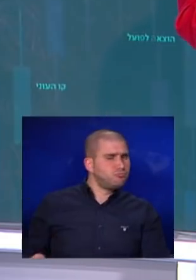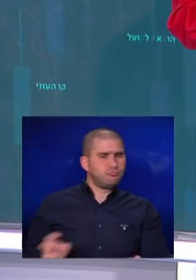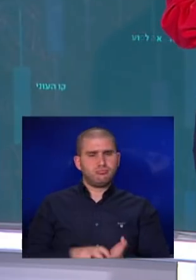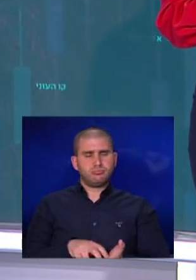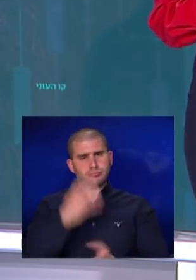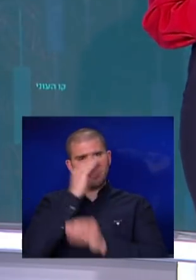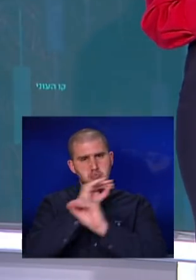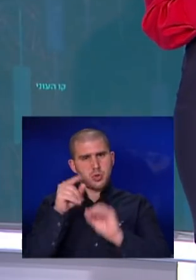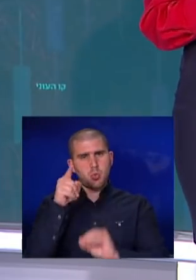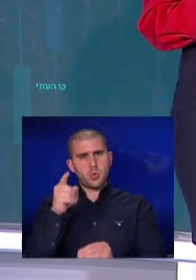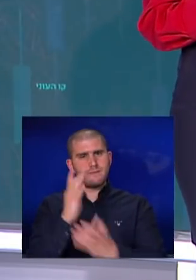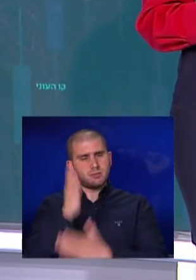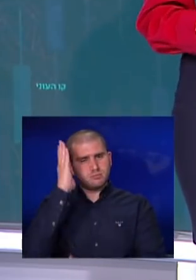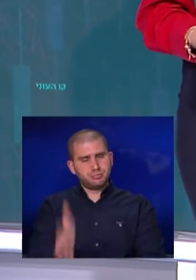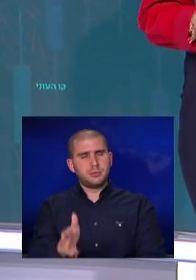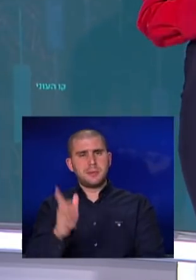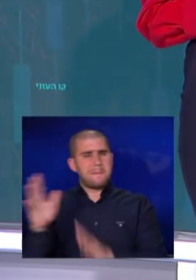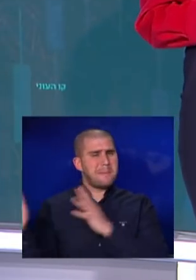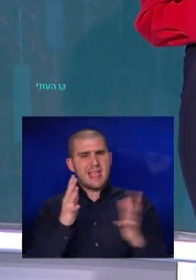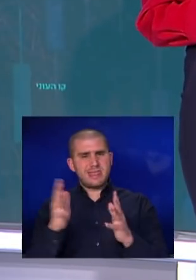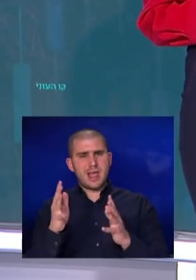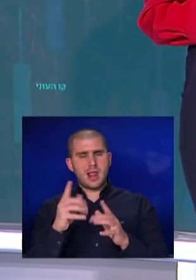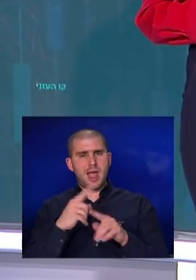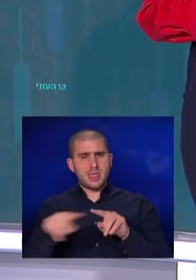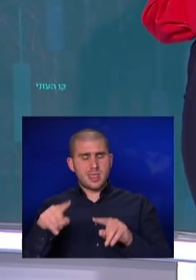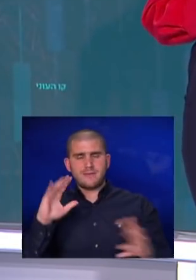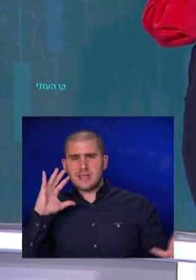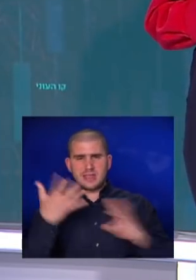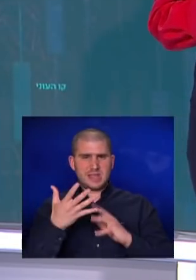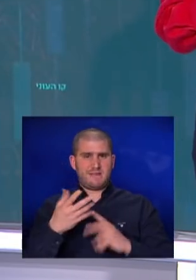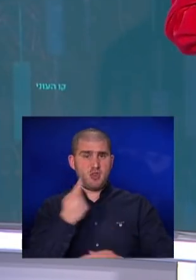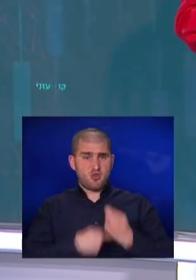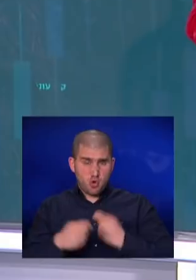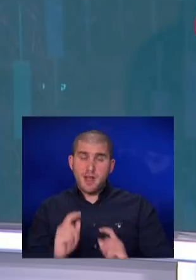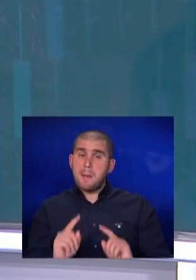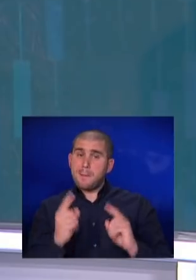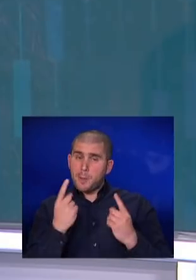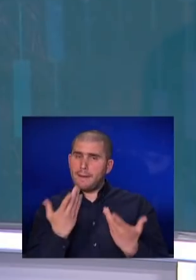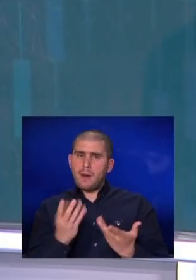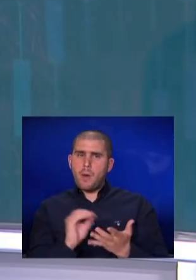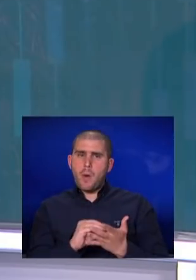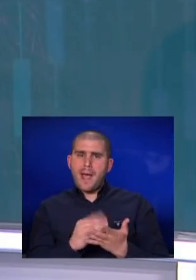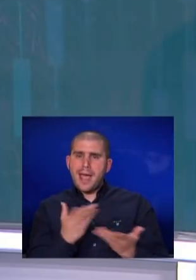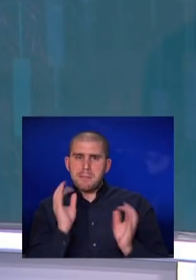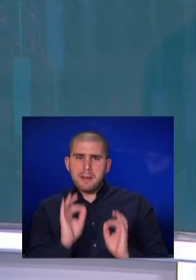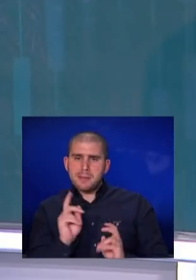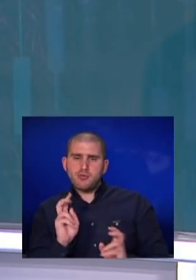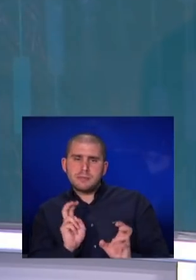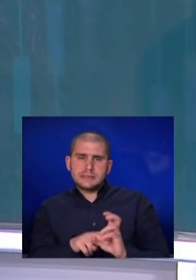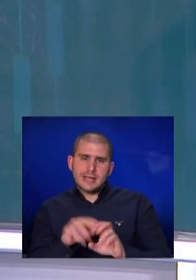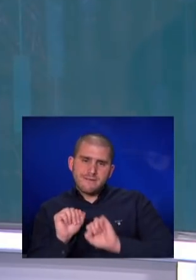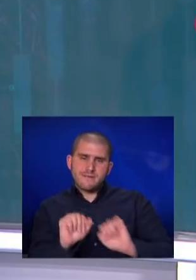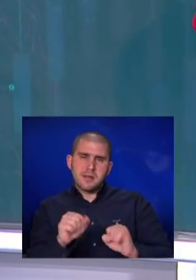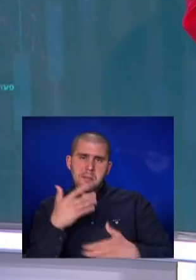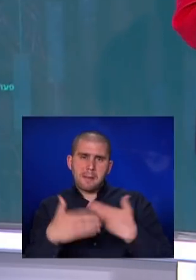והודיע שהוא נוקט את הצד שיתלטל את הענף ויתריף עוד יותר את השוק. ובכל זאת, אין עדיין מי שבאמת מצטרפים עליו במהלך